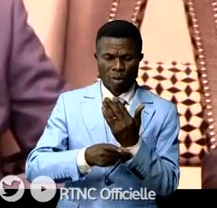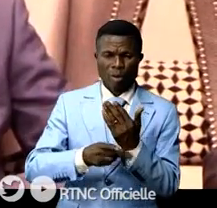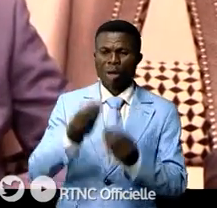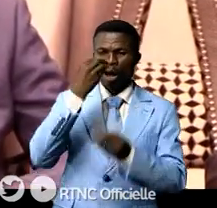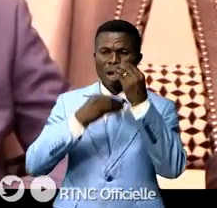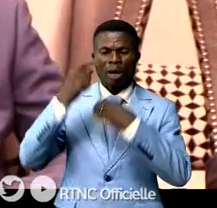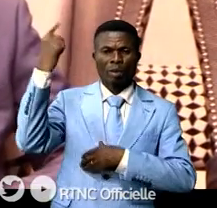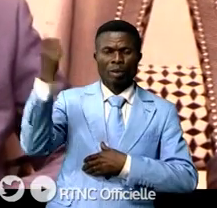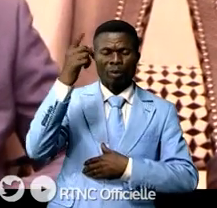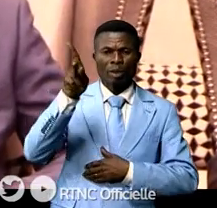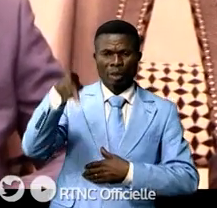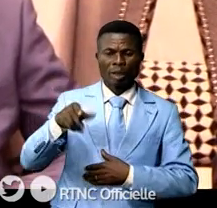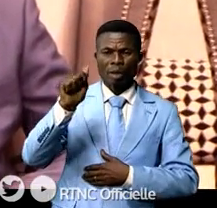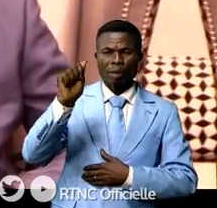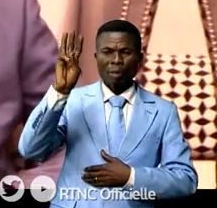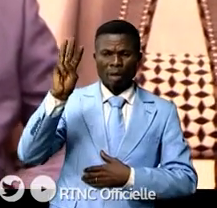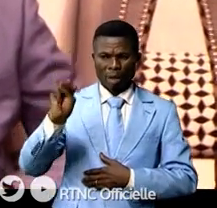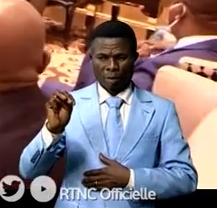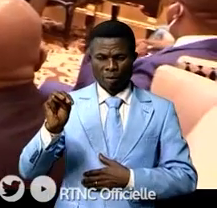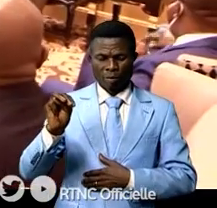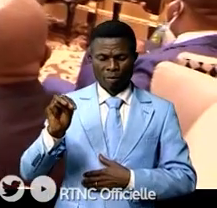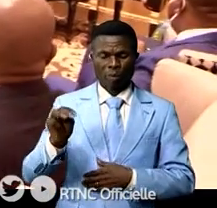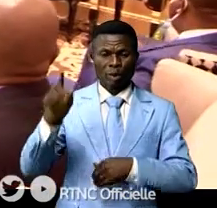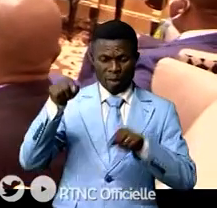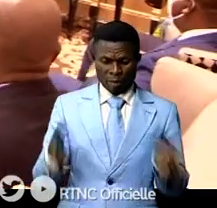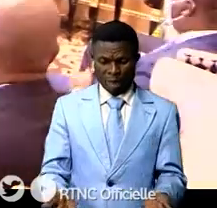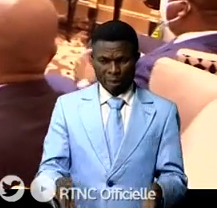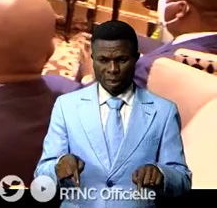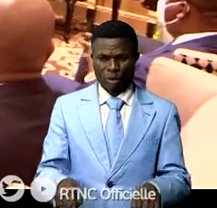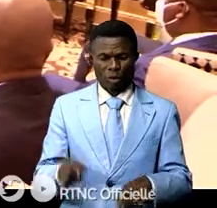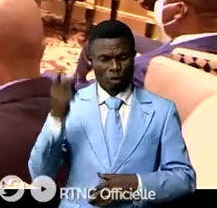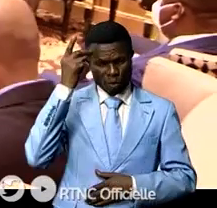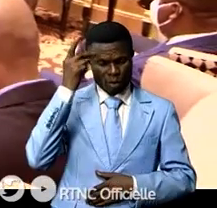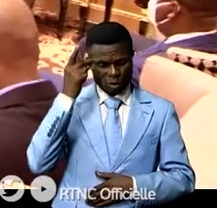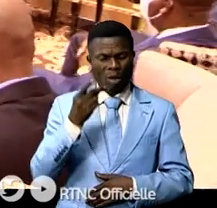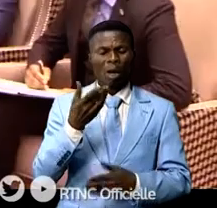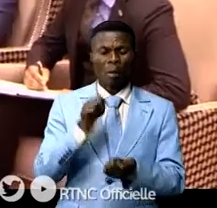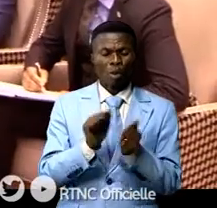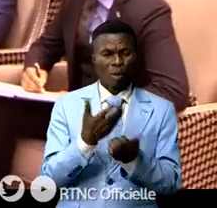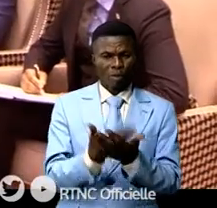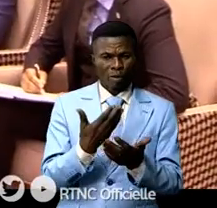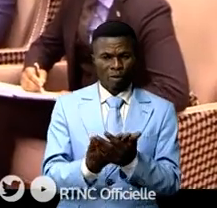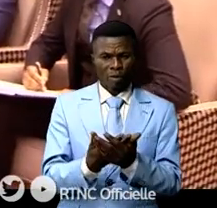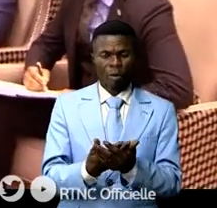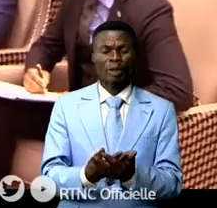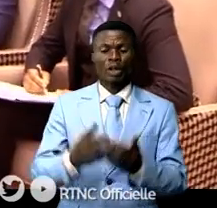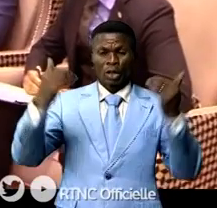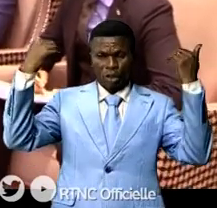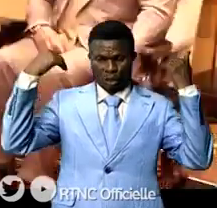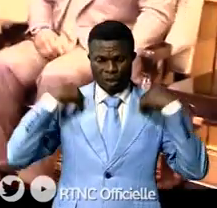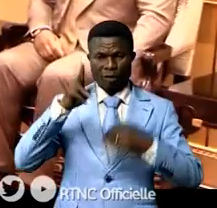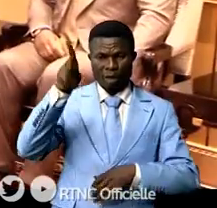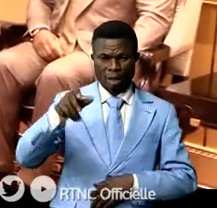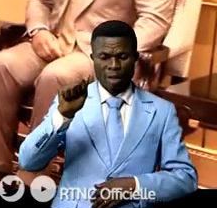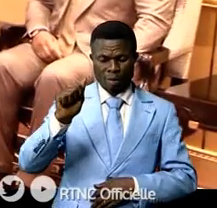mondial, David Bersley, en séjour à Kinshasa. L'urgence s'impose. Le numéro 1 du PAM envisage de